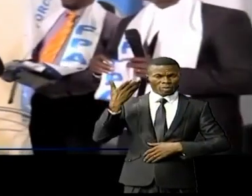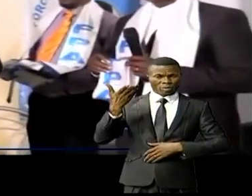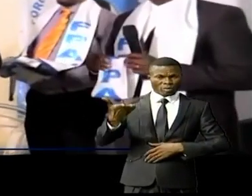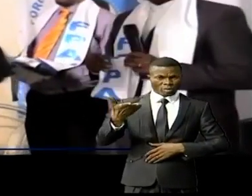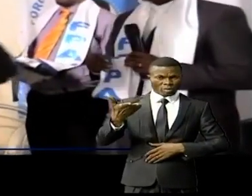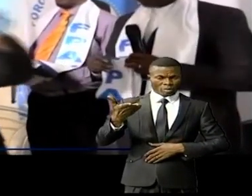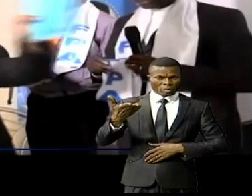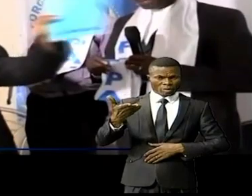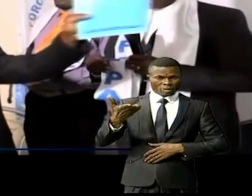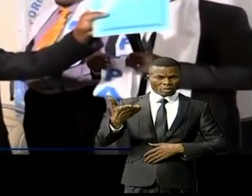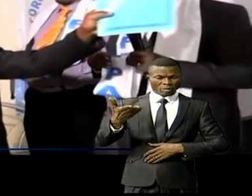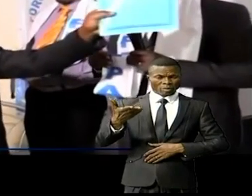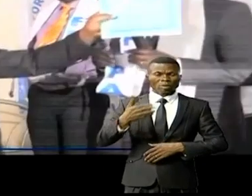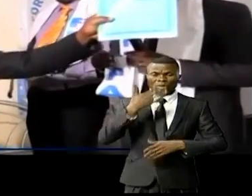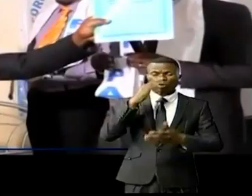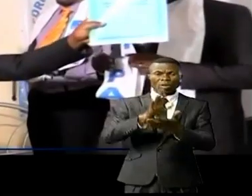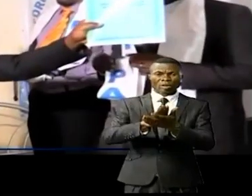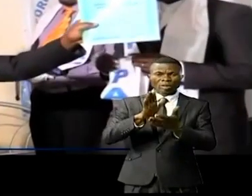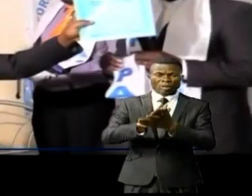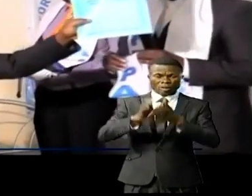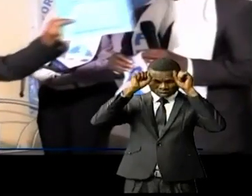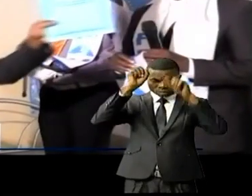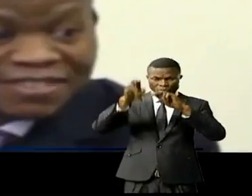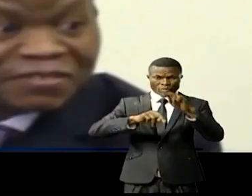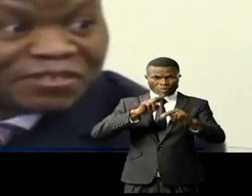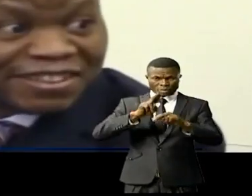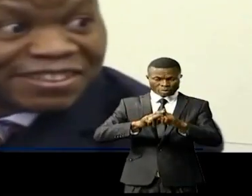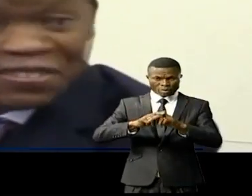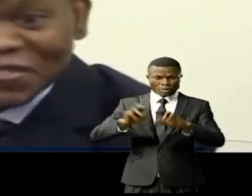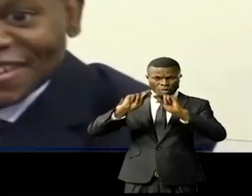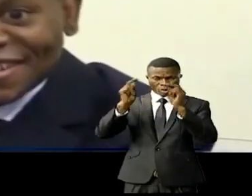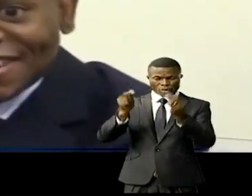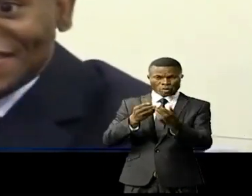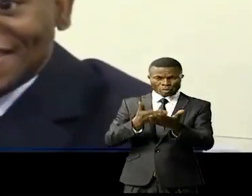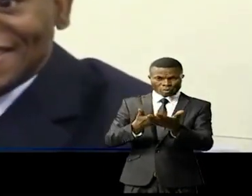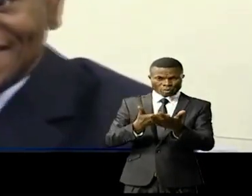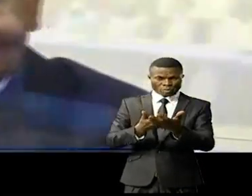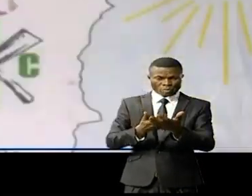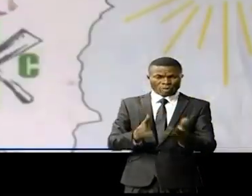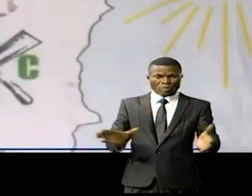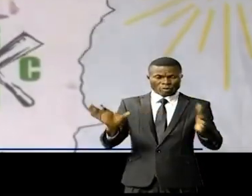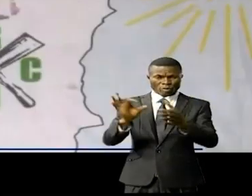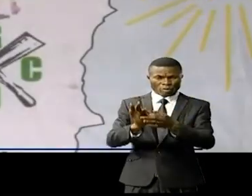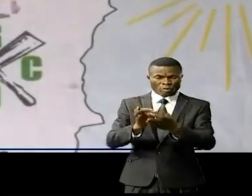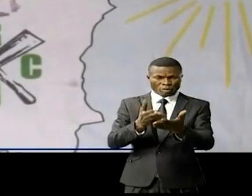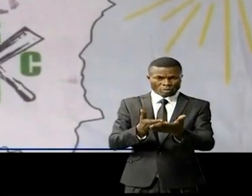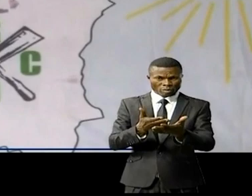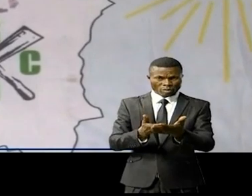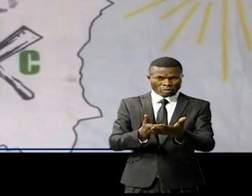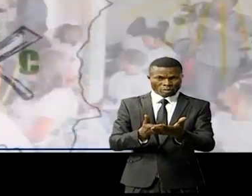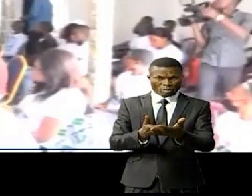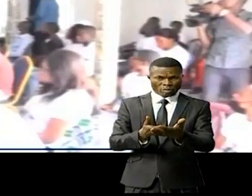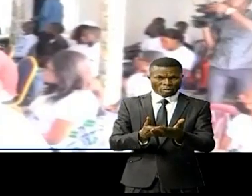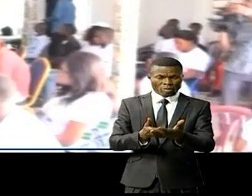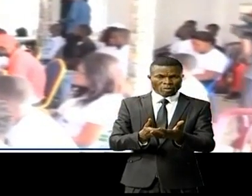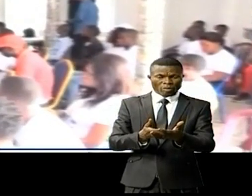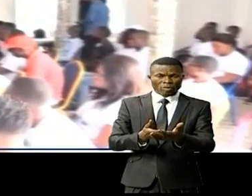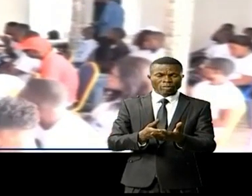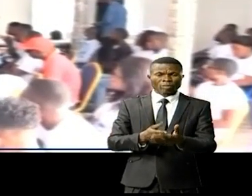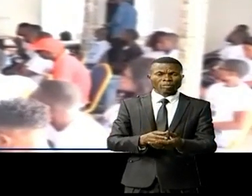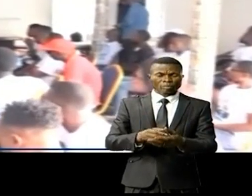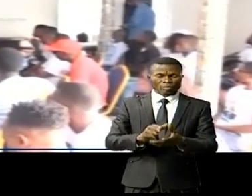manqué de féliciter le président national de BRCU, David Yolo Ekonda, pour les choix judicieux